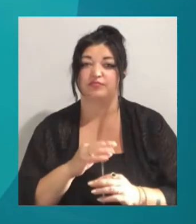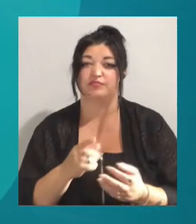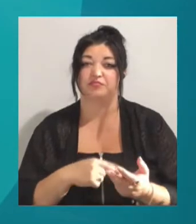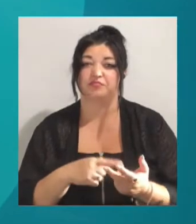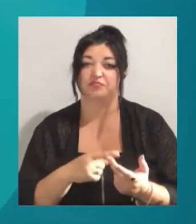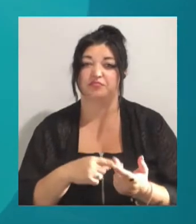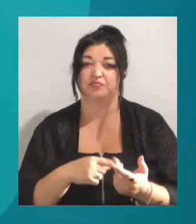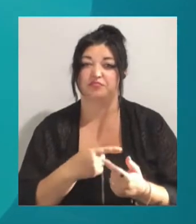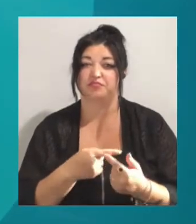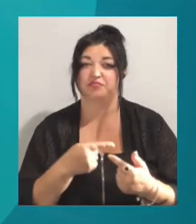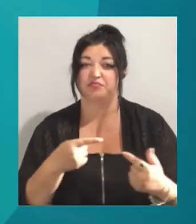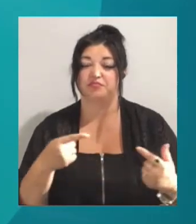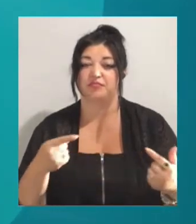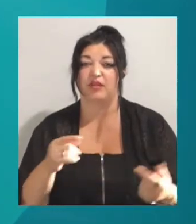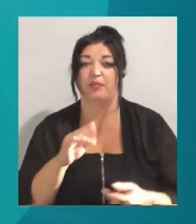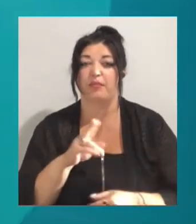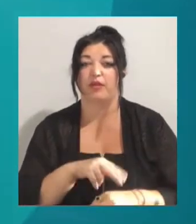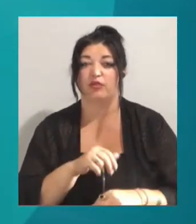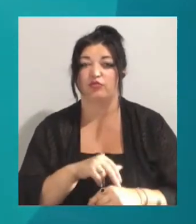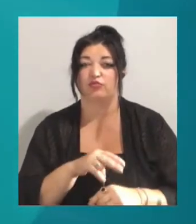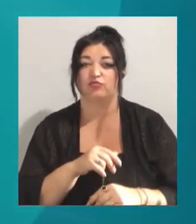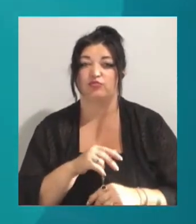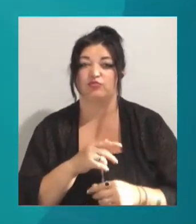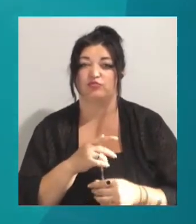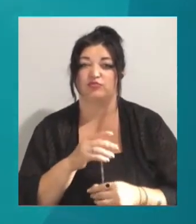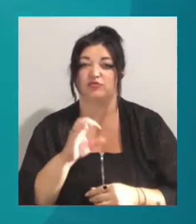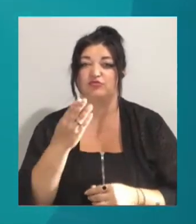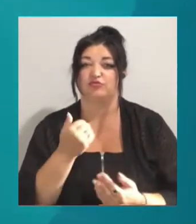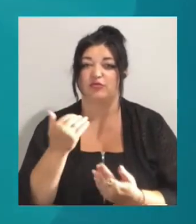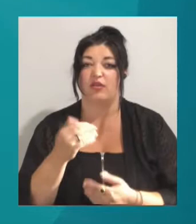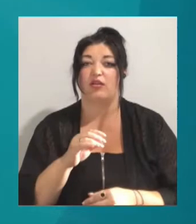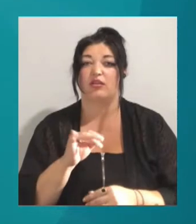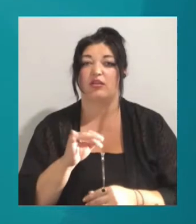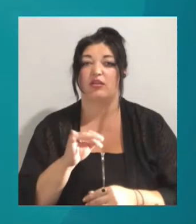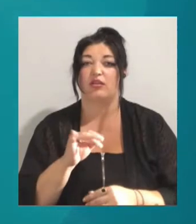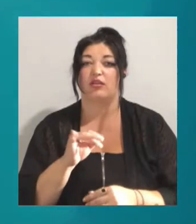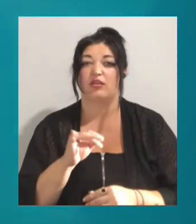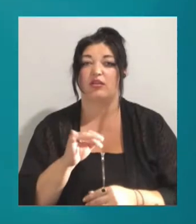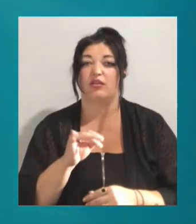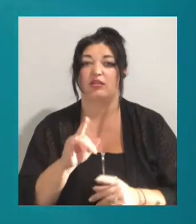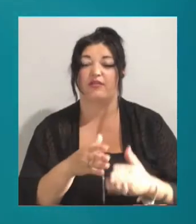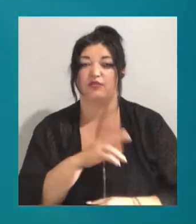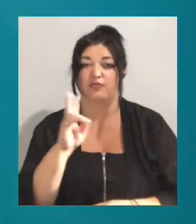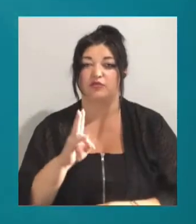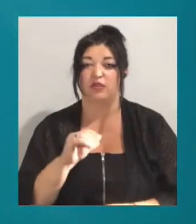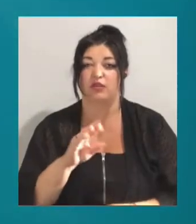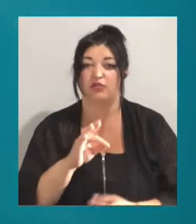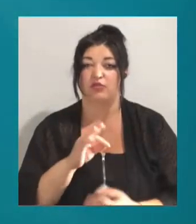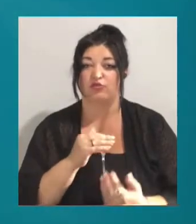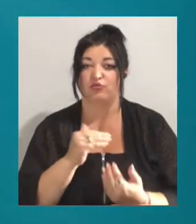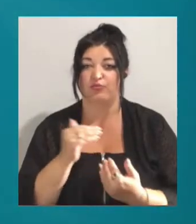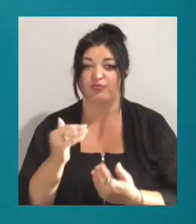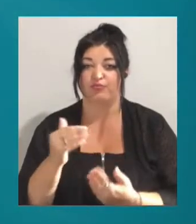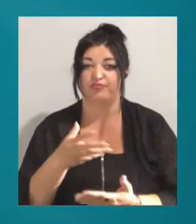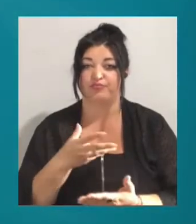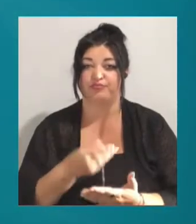та патрульний протичовновий літак ВМС США, а також кораблі постійної військово-морської групи НАТО. Віце-адмірал флоту ВМС США